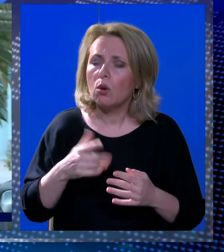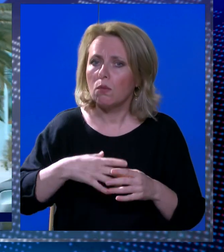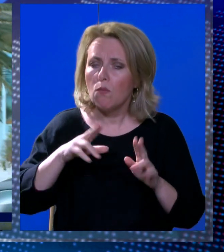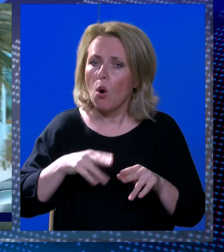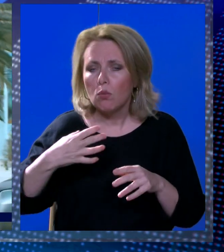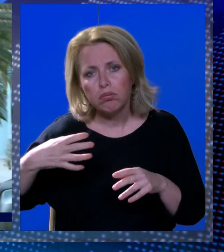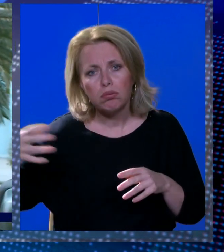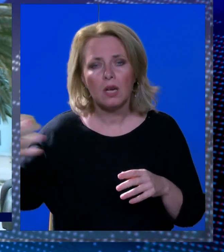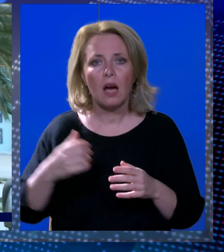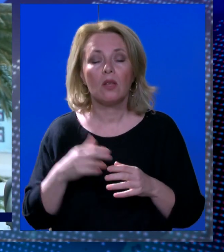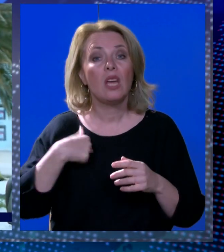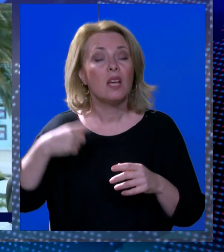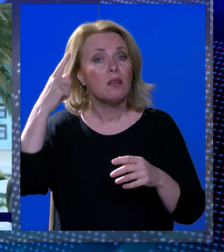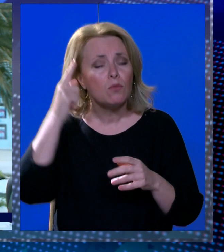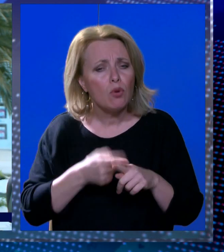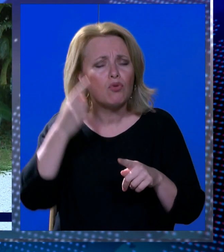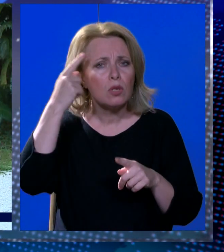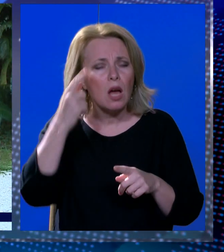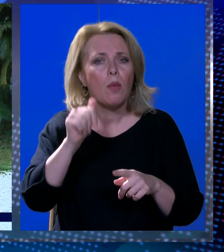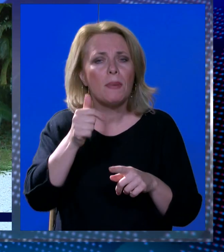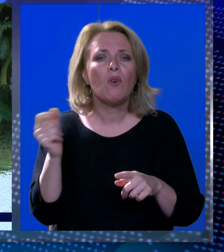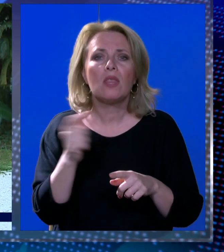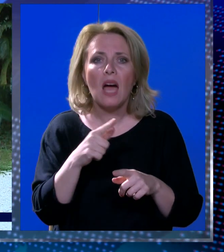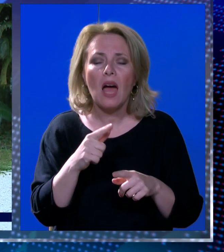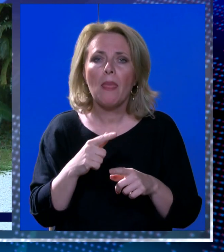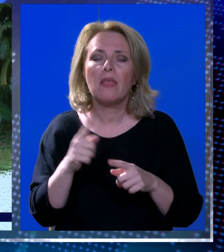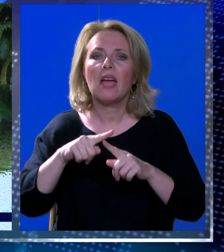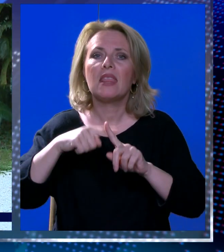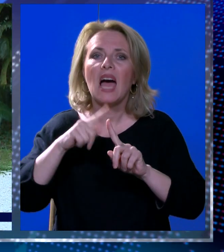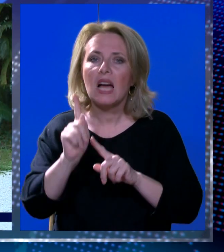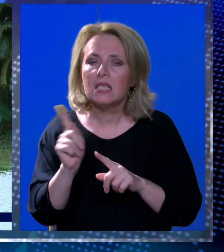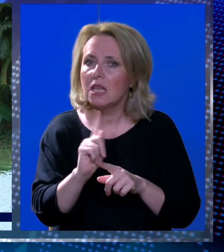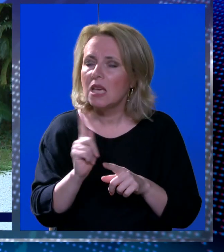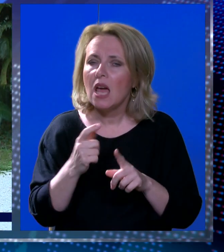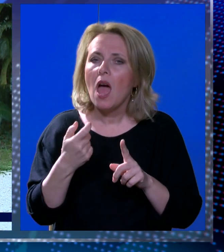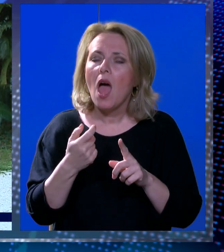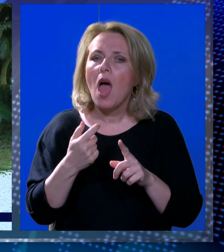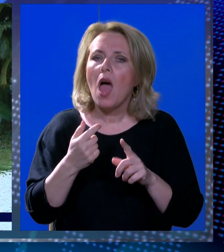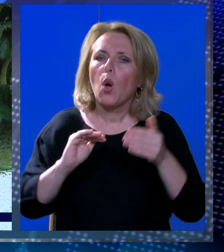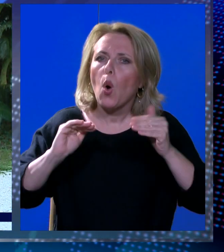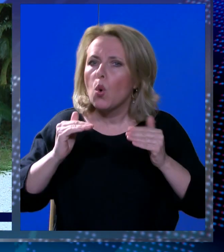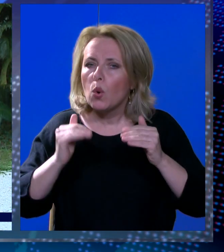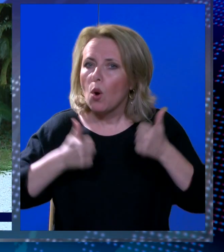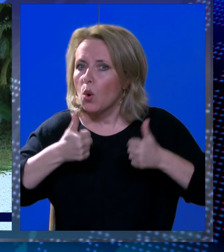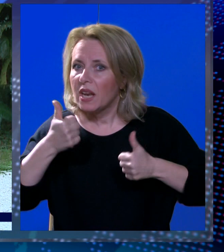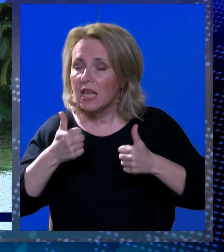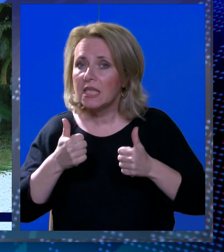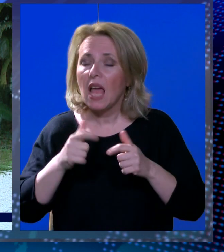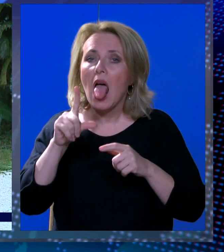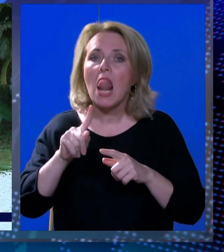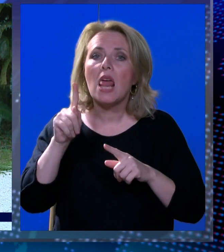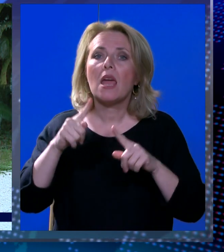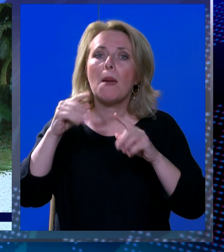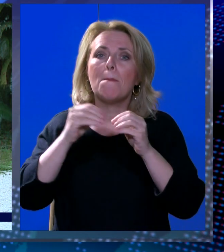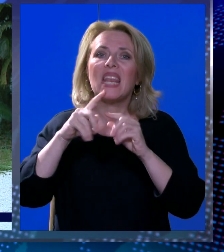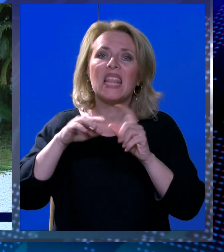trajati. Znao sam prvog dana da taksi djelatnost nije konkurencija Libertasu. Zašto? Zato što taksi djelatnost je specifična